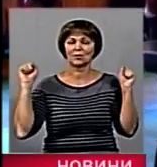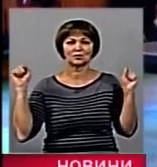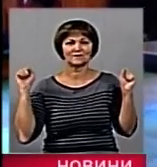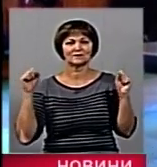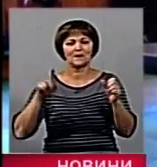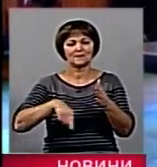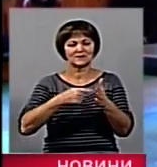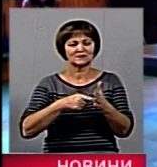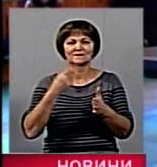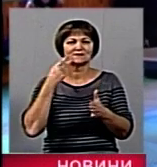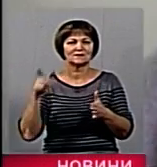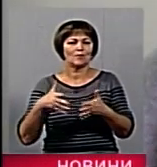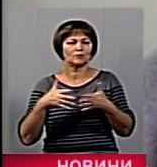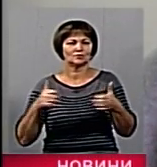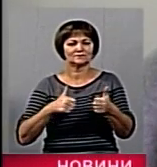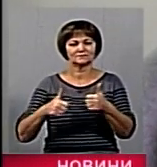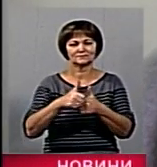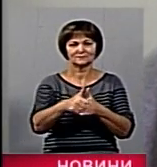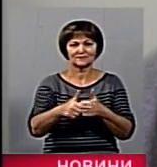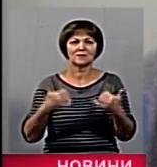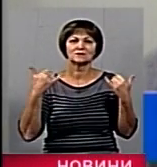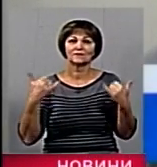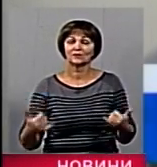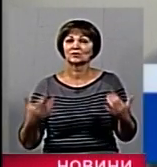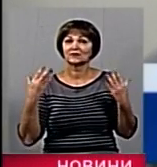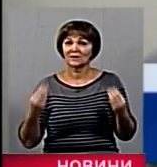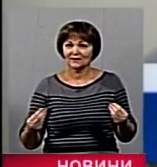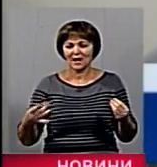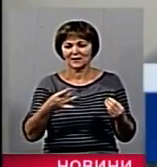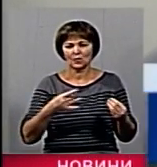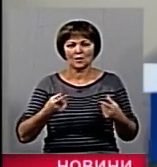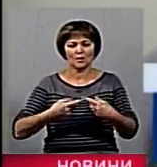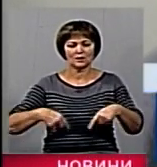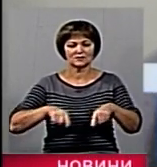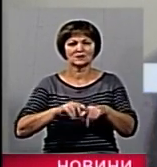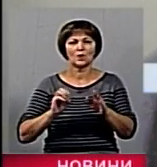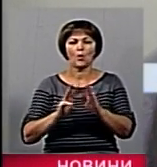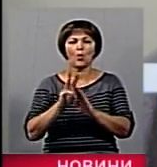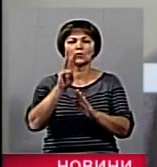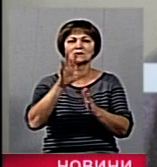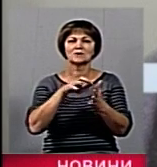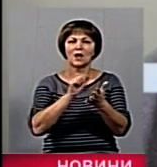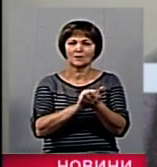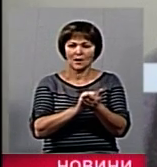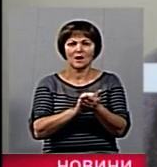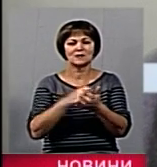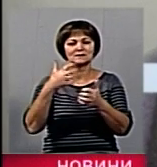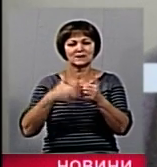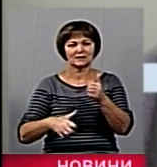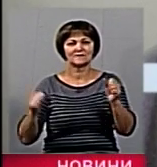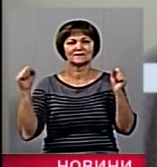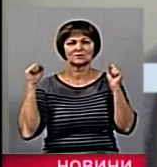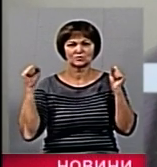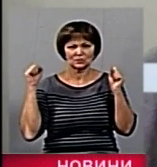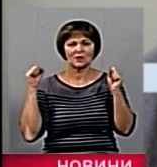також на лідируючих позиціях. На сьогоднішній день районна організація «Колос» посідає серед фізкультурно